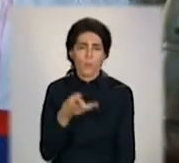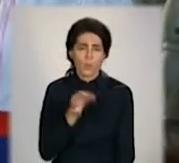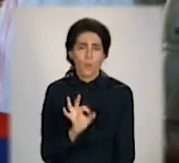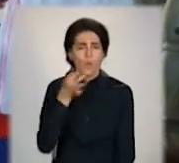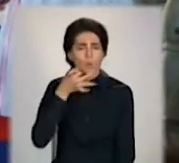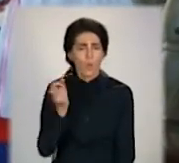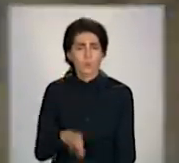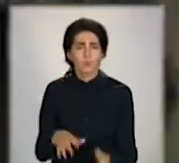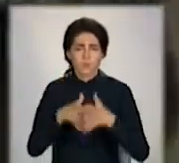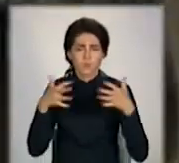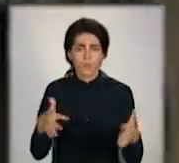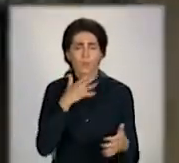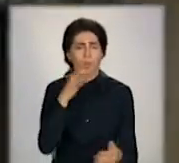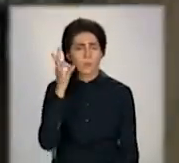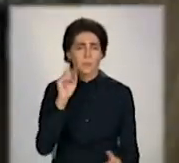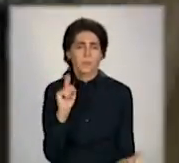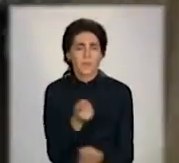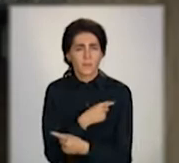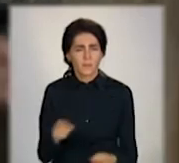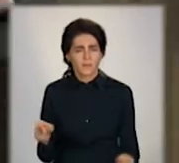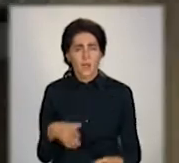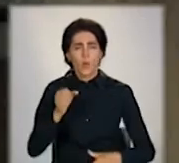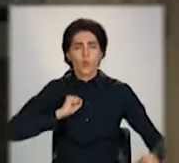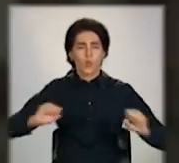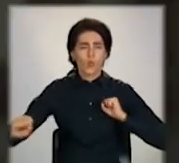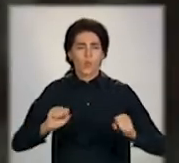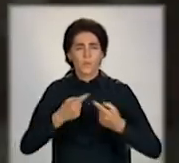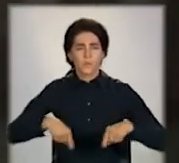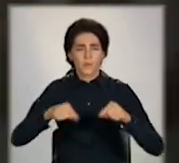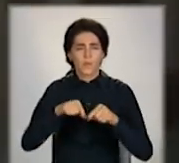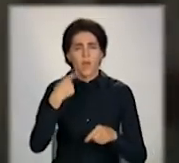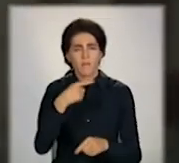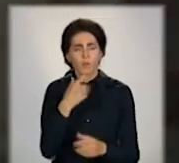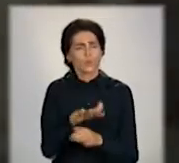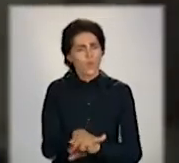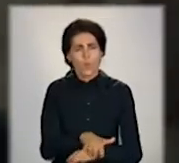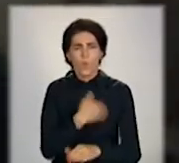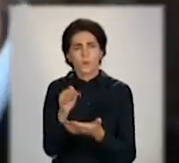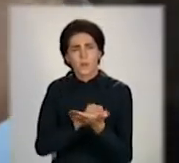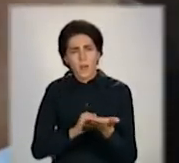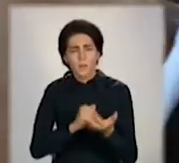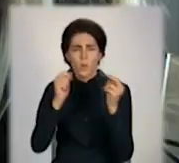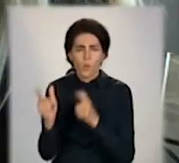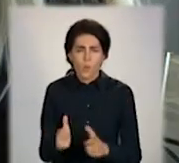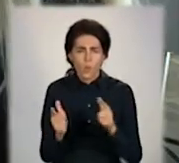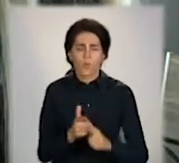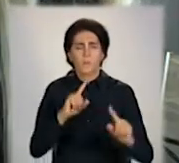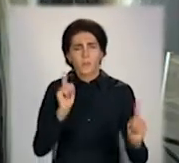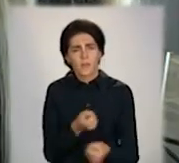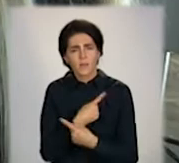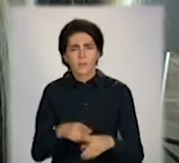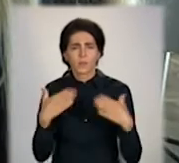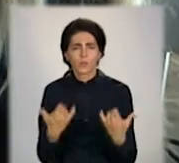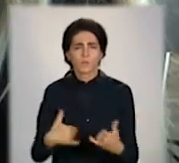А ось керівниця колективу наголошує, дуже довго репетирували та готували номери. Тож сьогодні